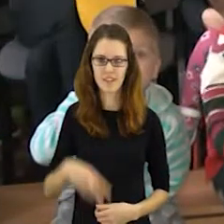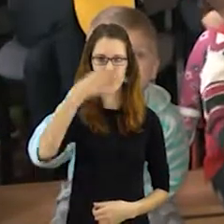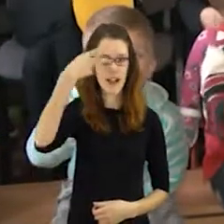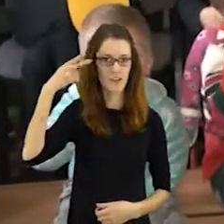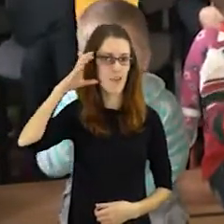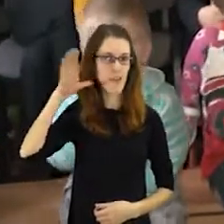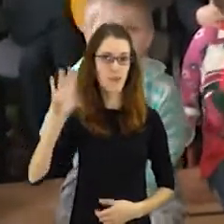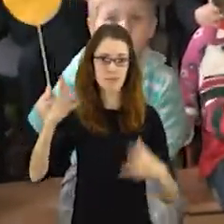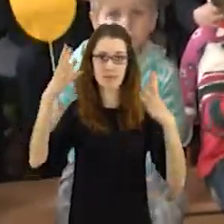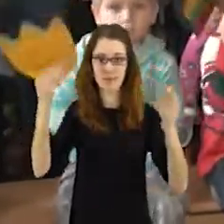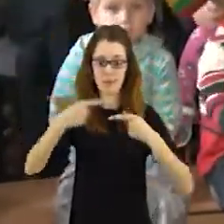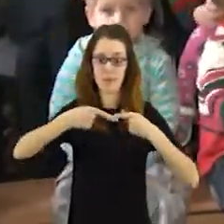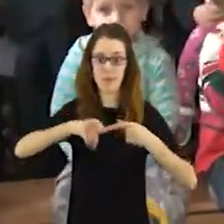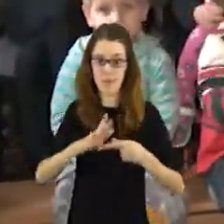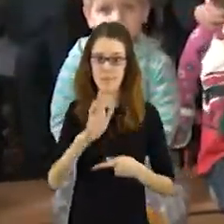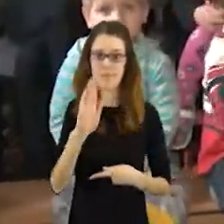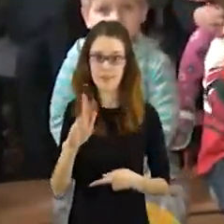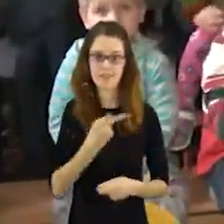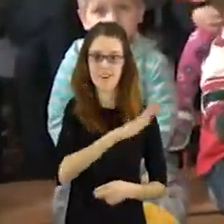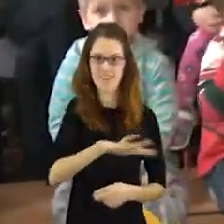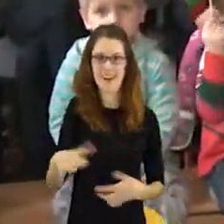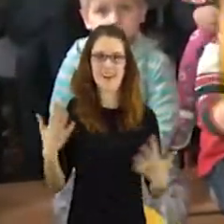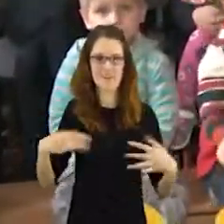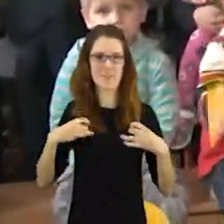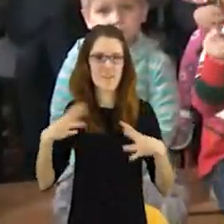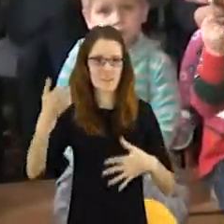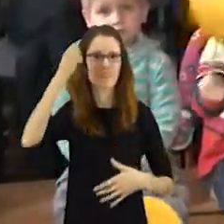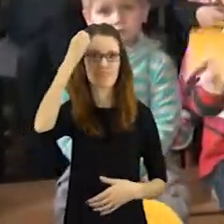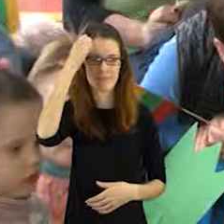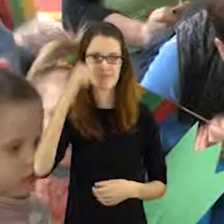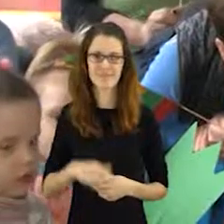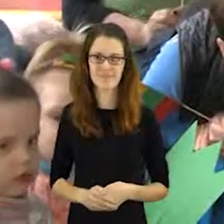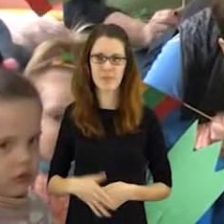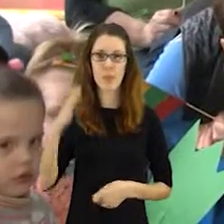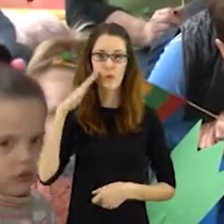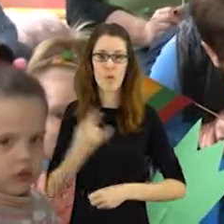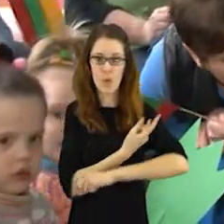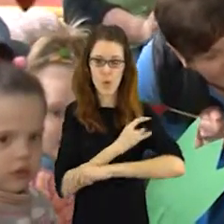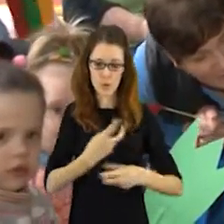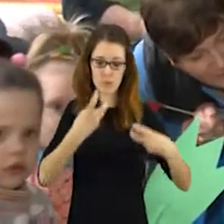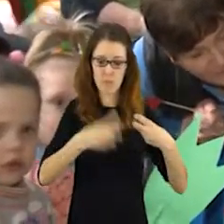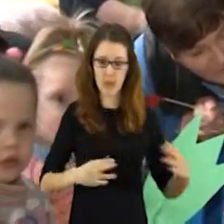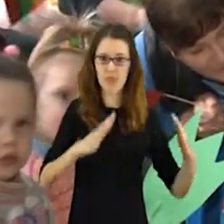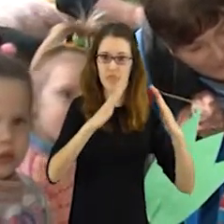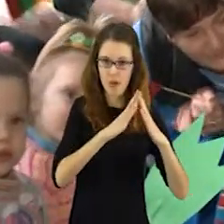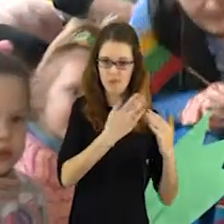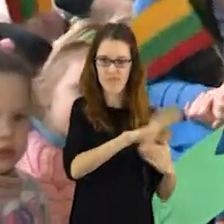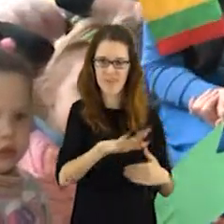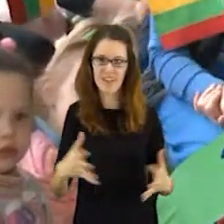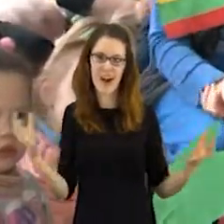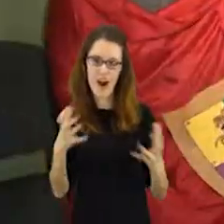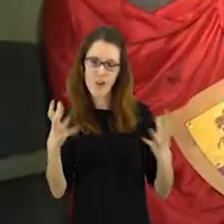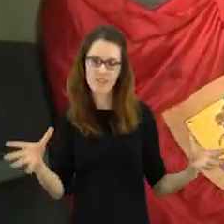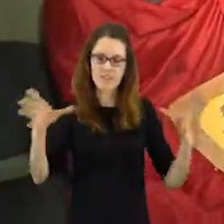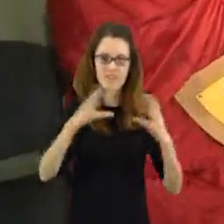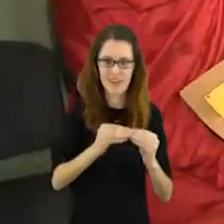Artėjančią Lietuvos nepriklausomybės dieną jau paminėjo patys mažiausiai šiauliečiai. Šiauliu sutrikusio vystimosi kūdikių globos